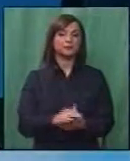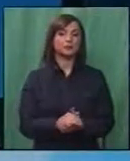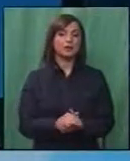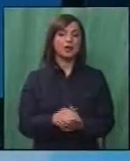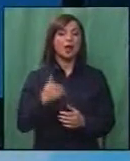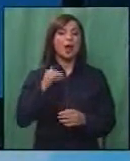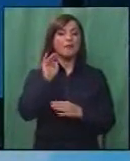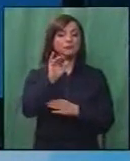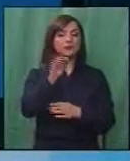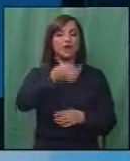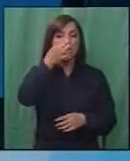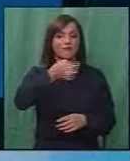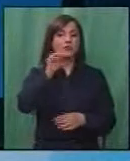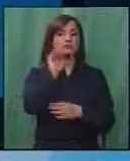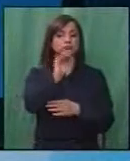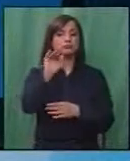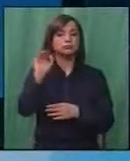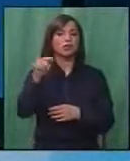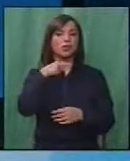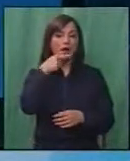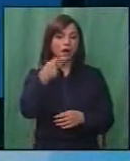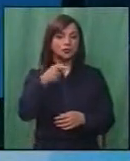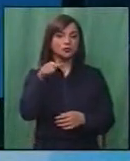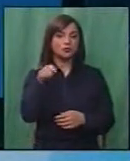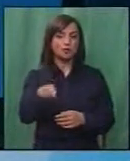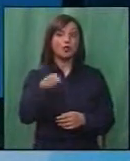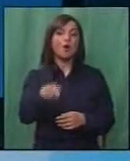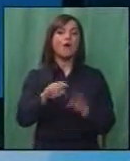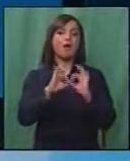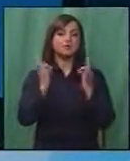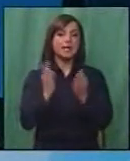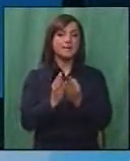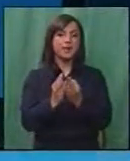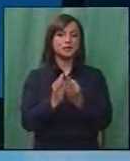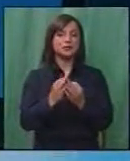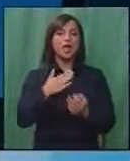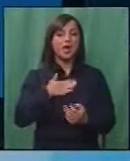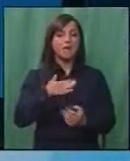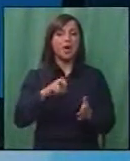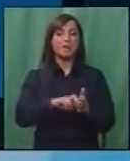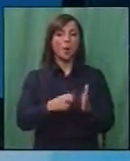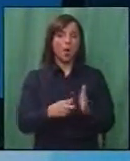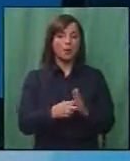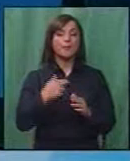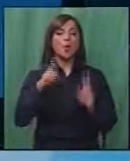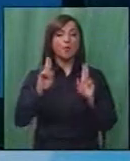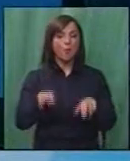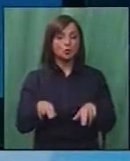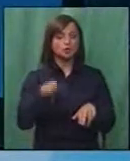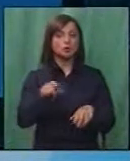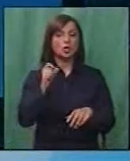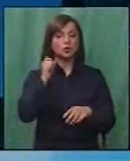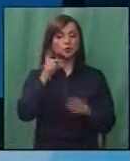праќањени информации, ставање на знајање дека во тоа семејство има проблеми и може да се